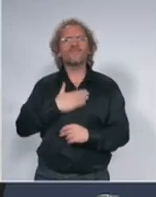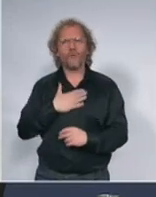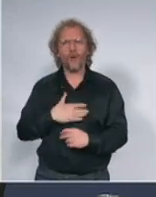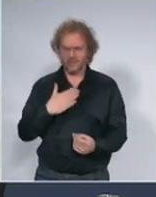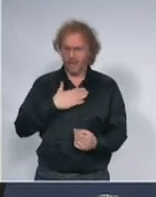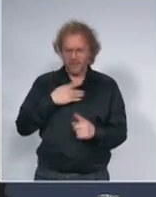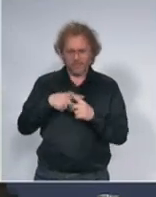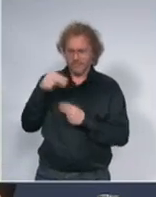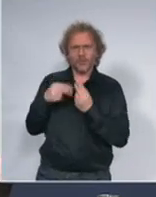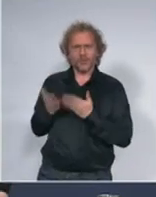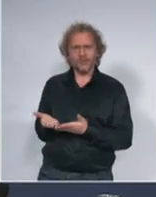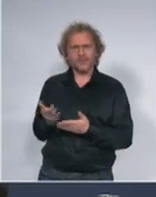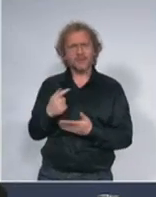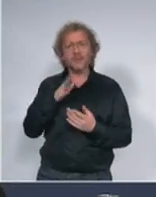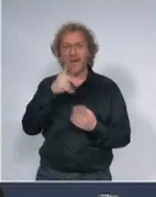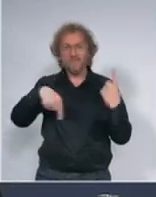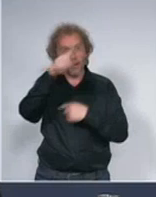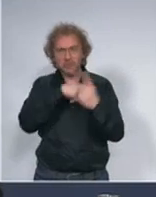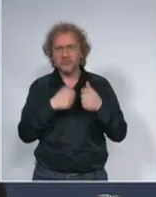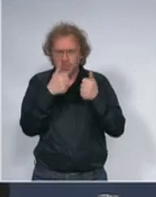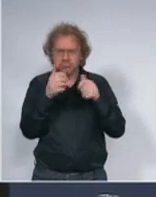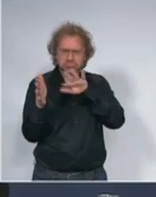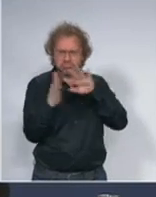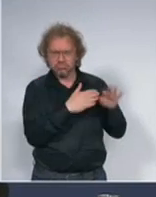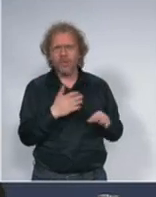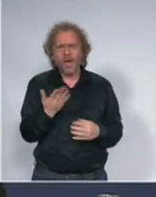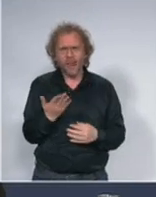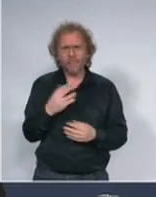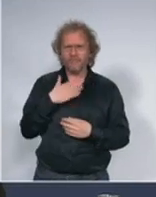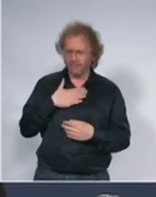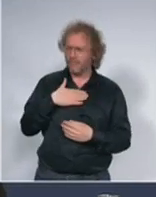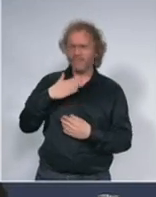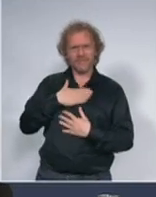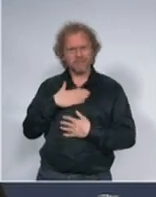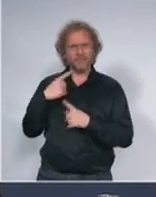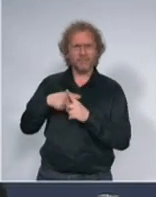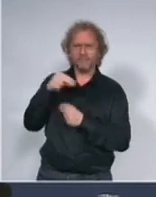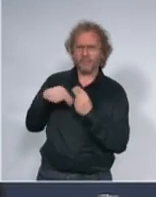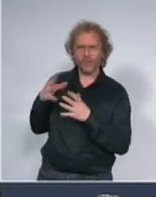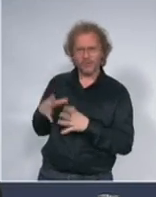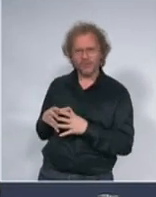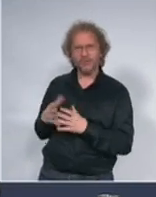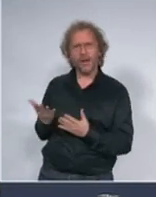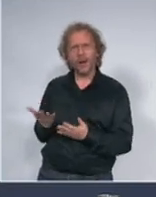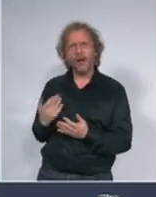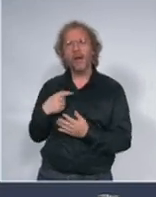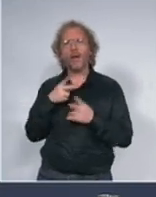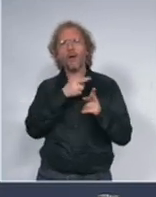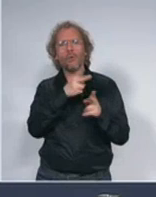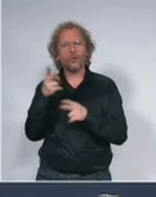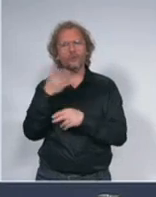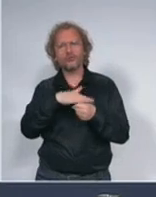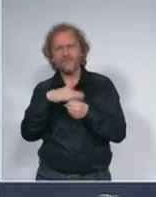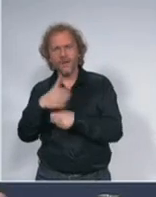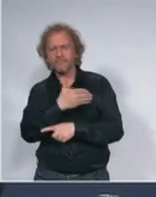a onda samim tim ugrožavate našu Srbiju a mi imamo samo jednu Srbiju i moramo da je čuvamo